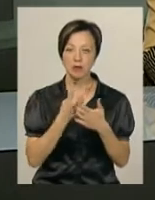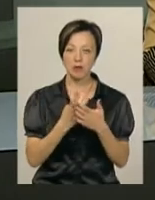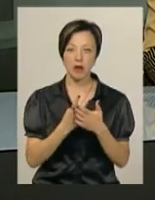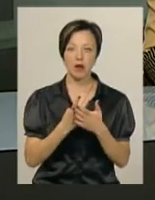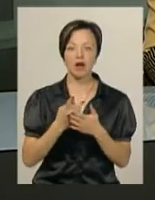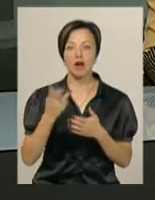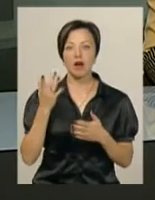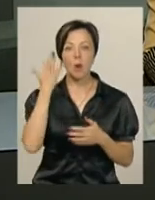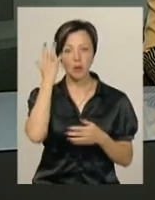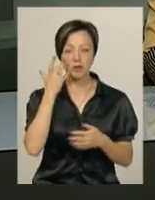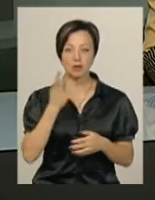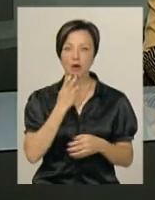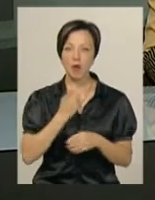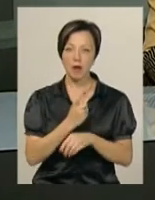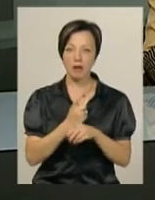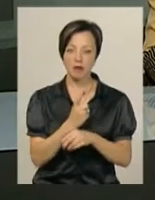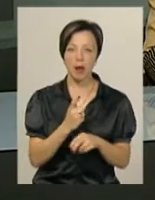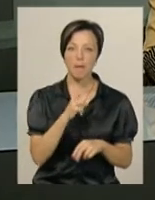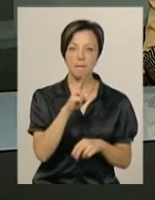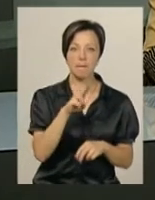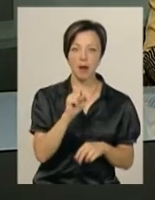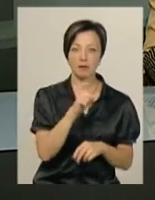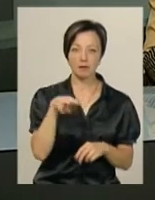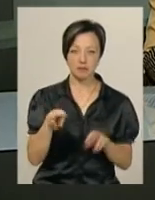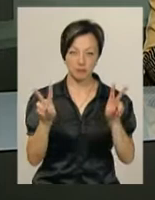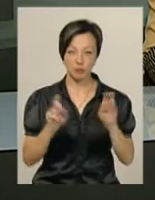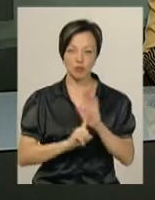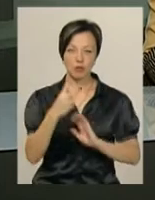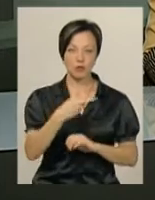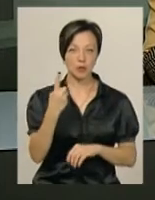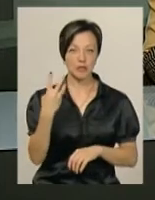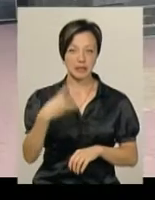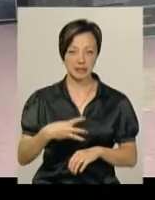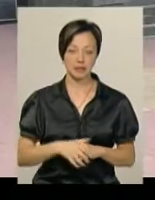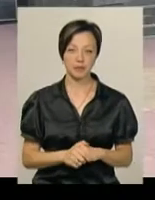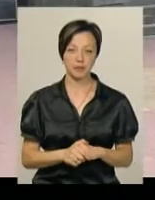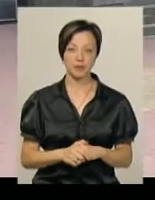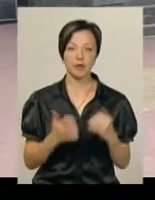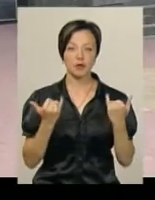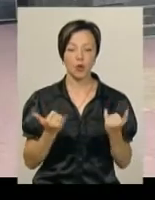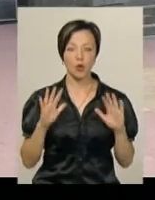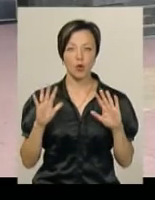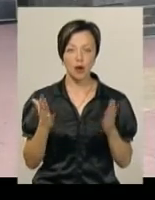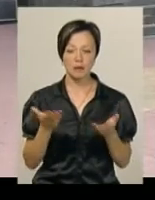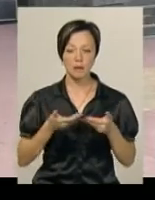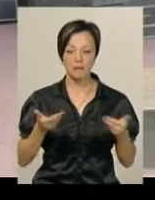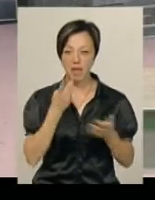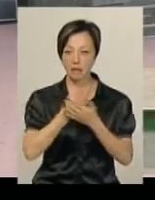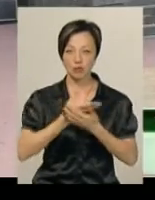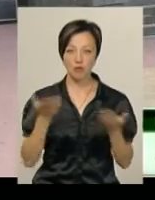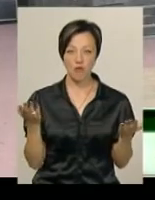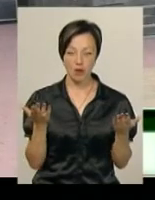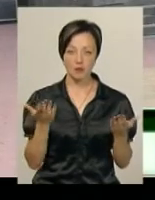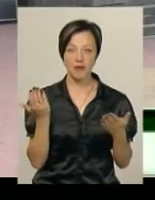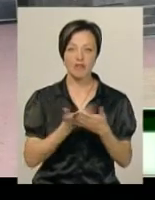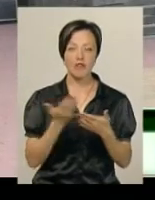романтичну комедію «Пазл» початок кіносеансу о 21.30. Цього разу ми демонструватимемо